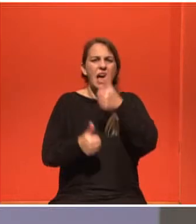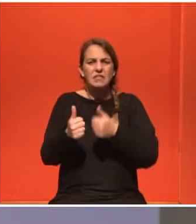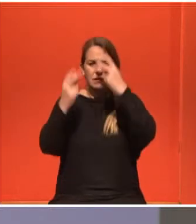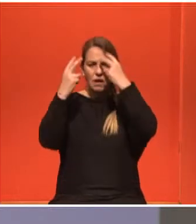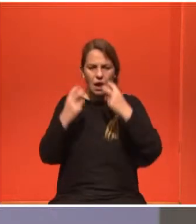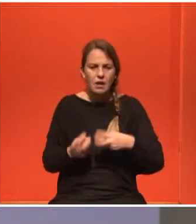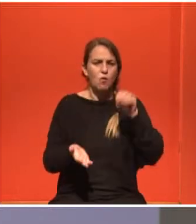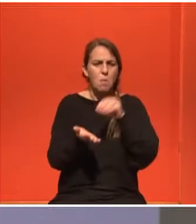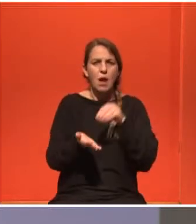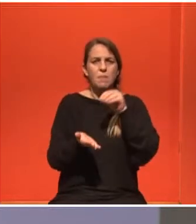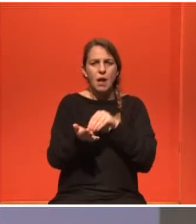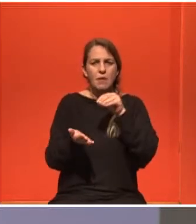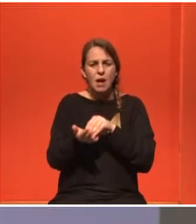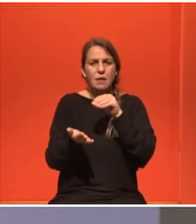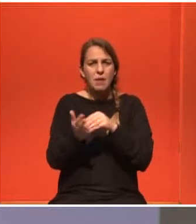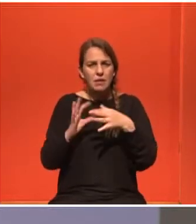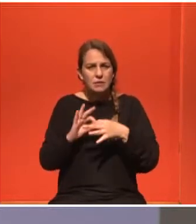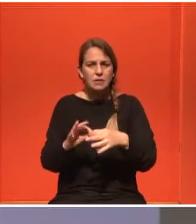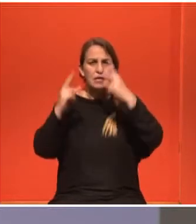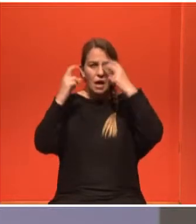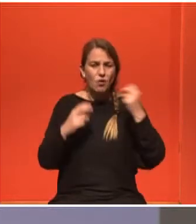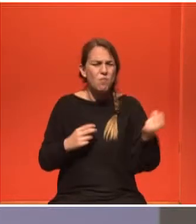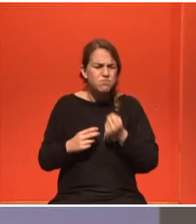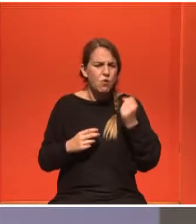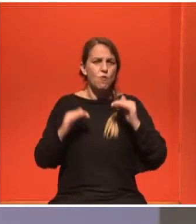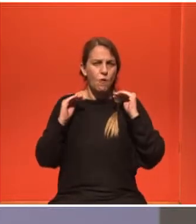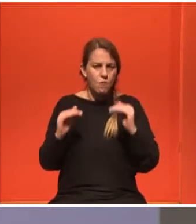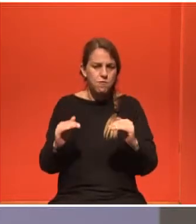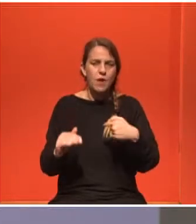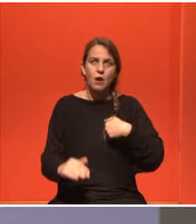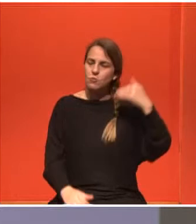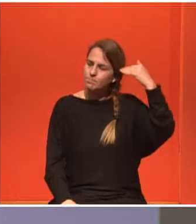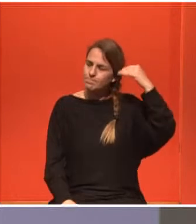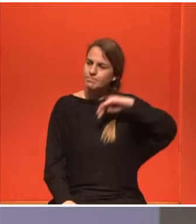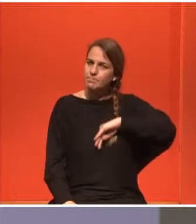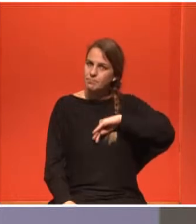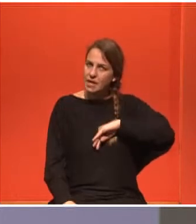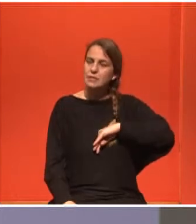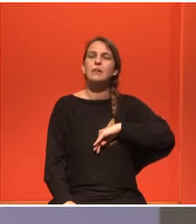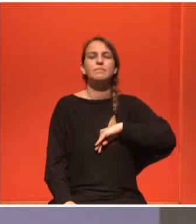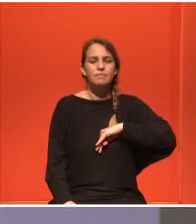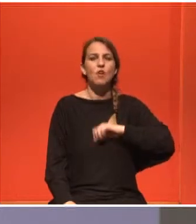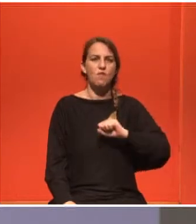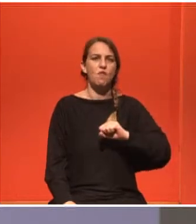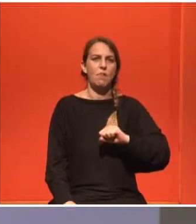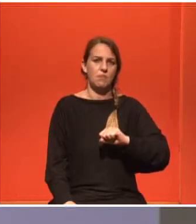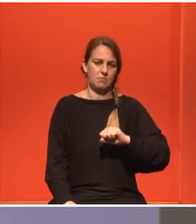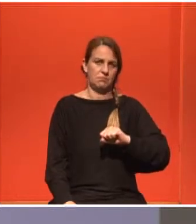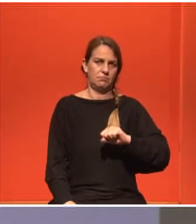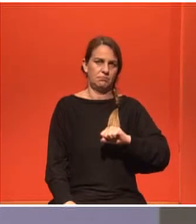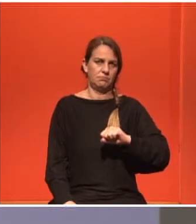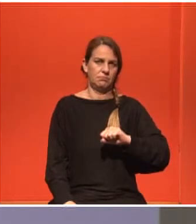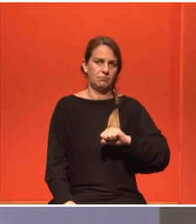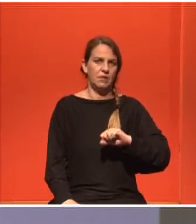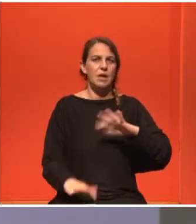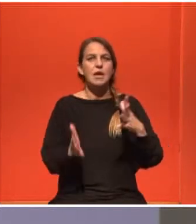και δεν τελείωνε με τίποτα ο πόνος. Και από τις παρενέργειες συνέβαινα κάποιες φορές ότι ήθελα να είμαι